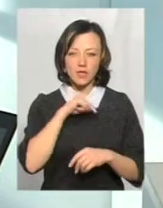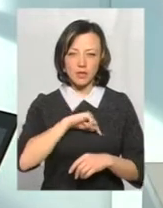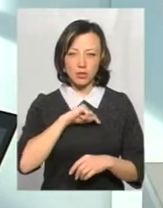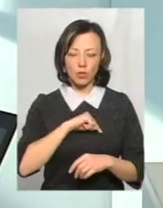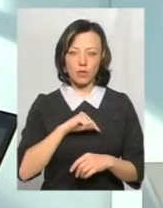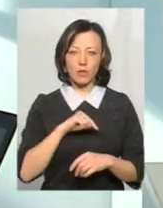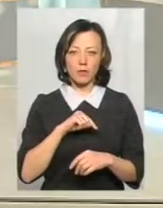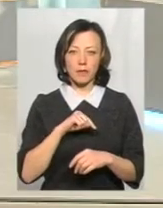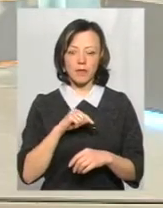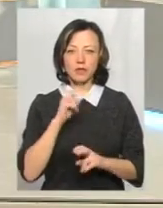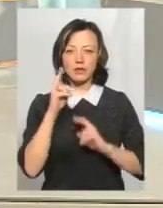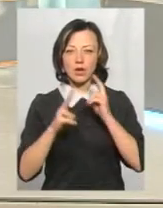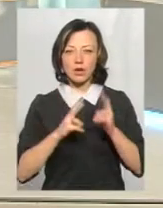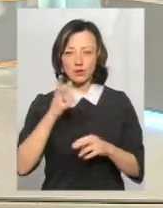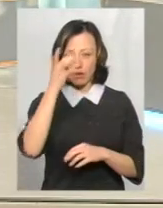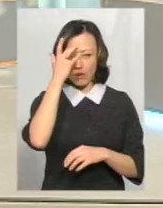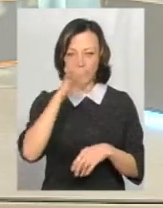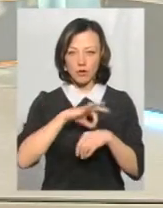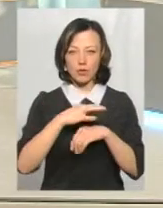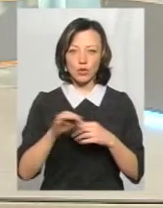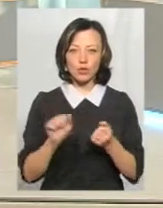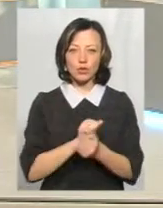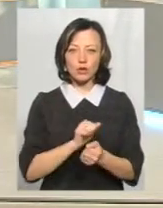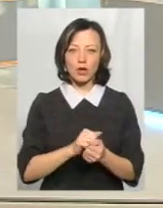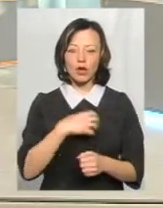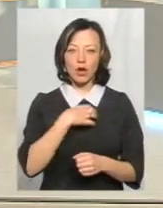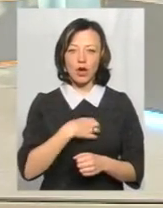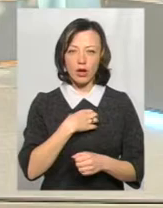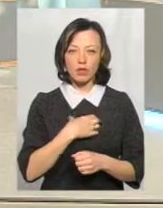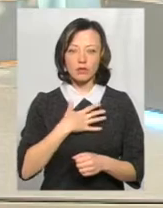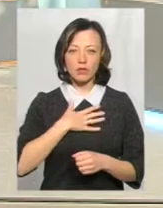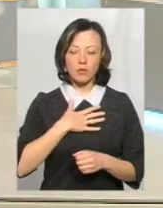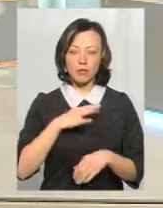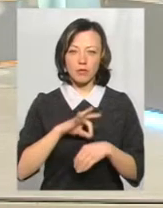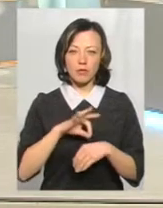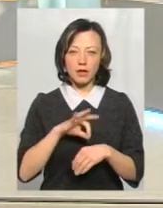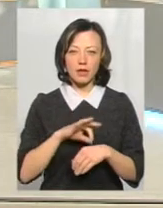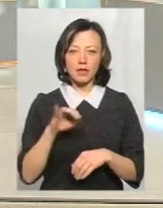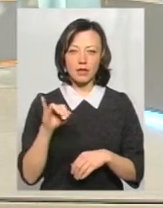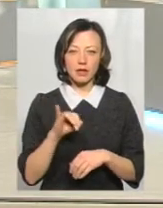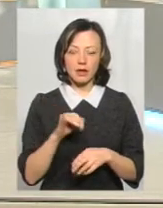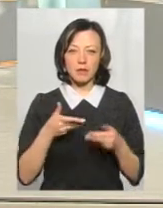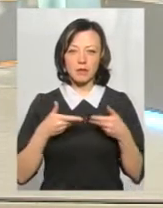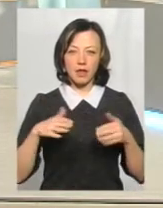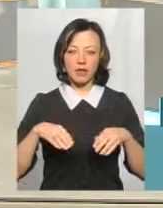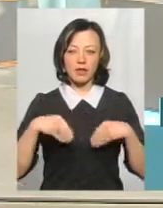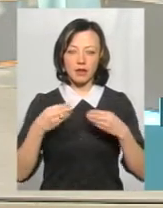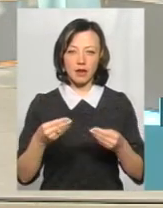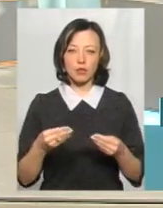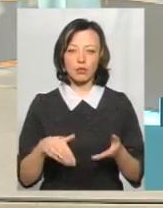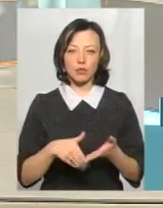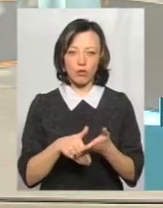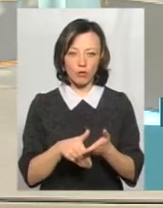скаржиться на болі в голові, на сухий кашель, на біль за грудиною. І ми надаємо таким хворим